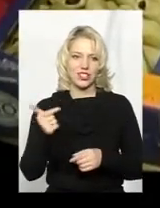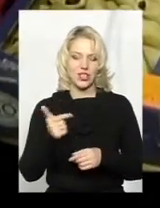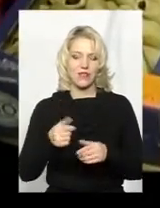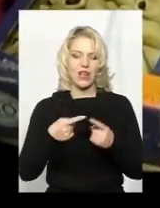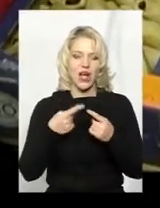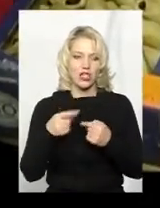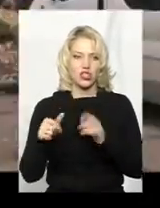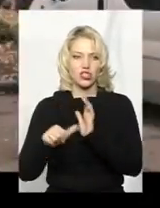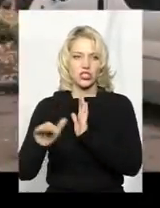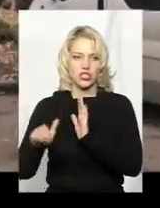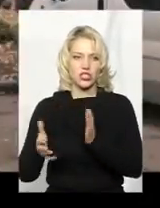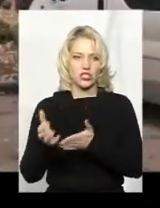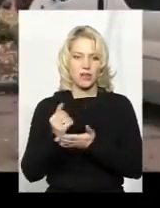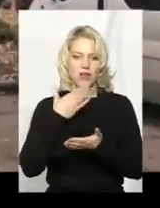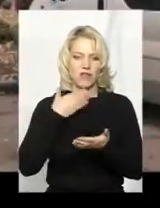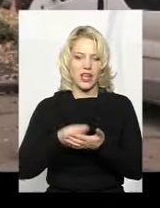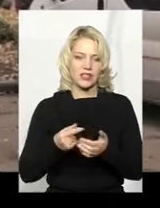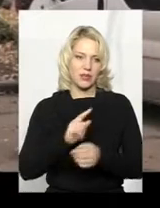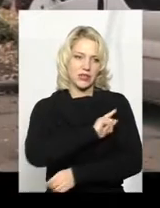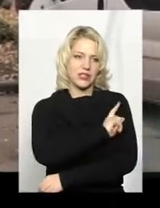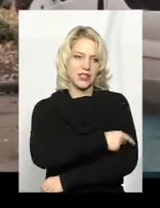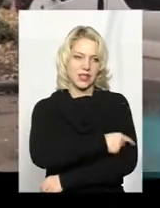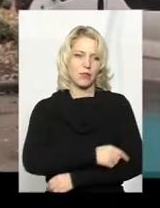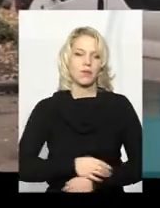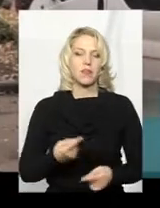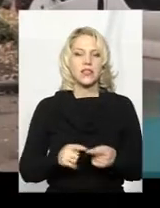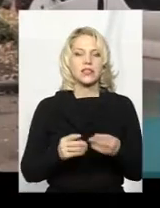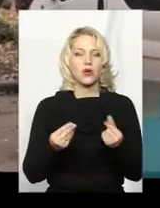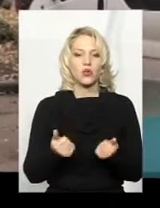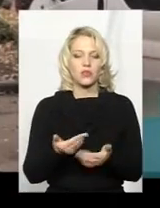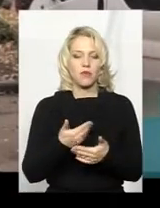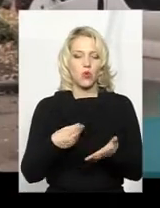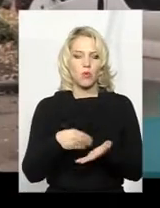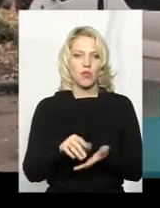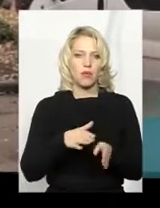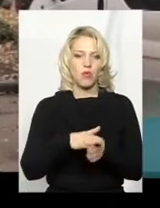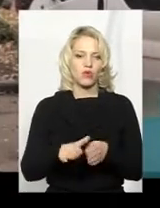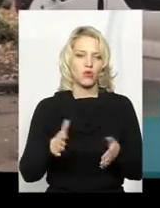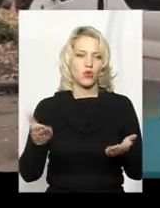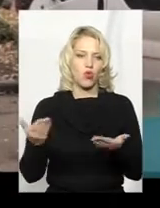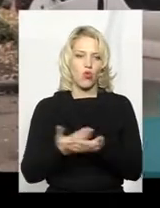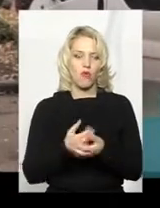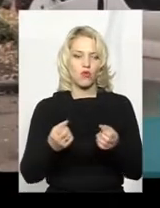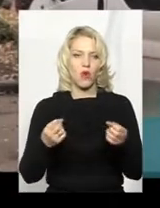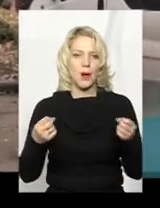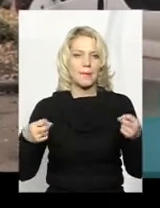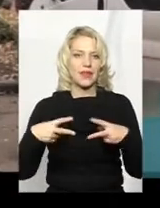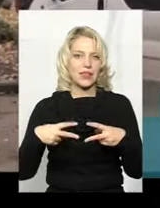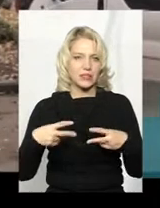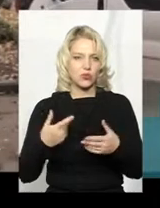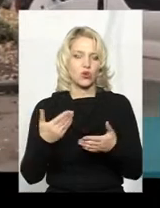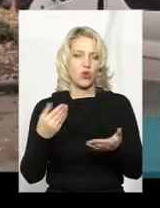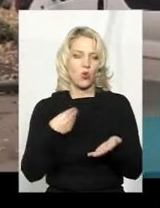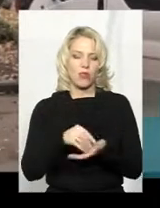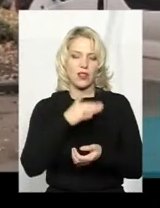тисяч зібрали власними силами, додає Леся Медведюк. За ці кошти ми купили повністю нову білизну, купили дуже